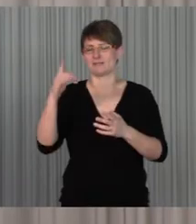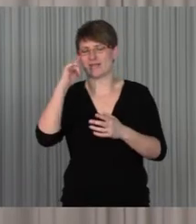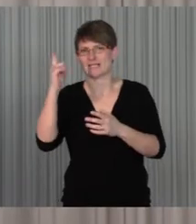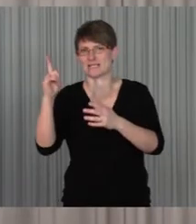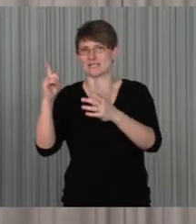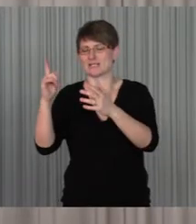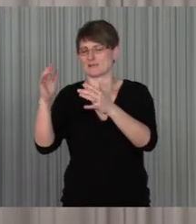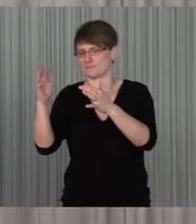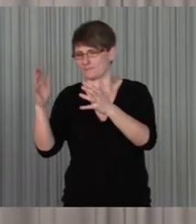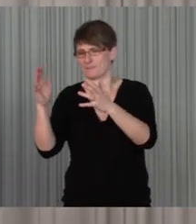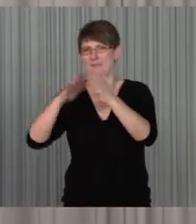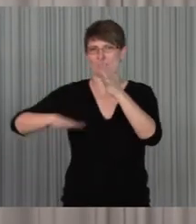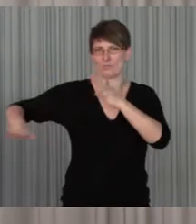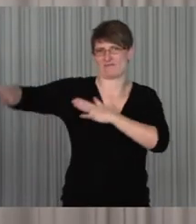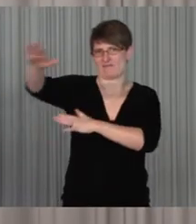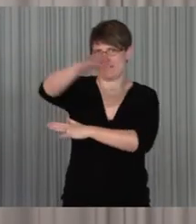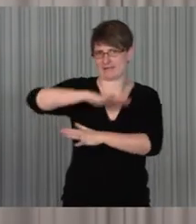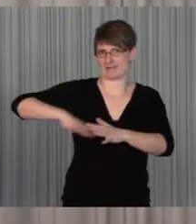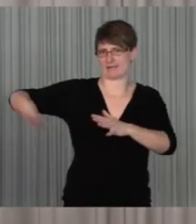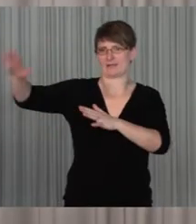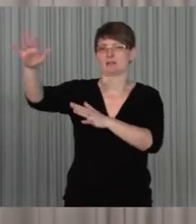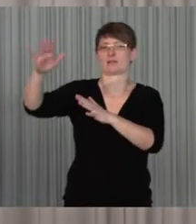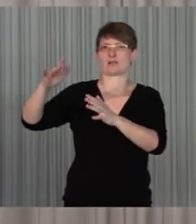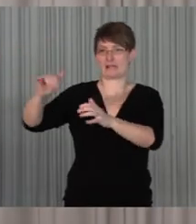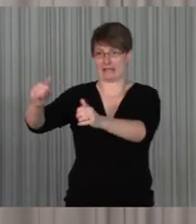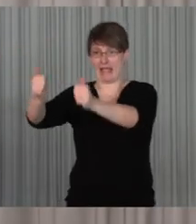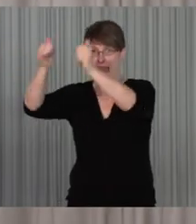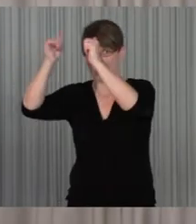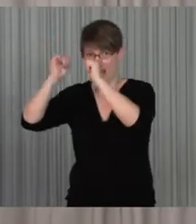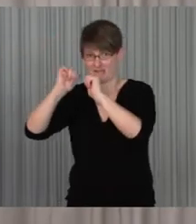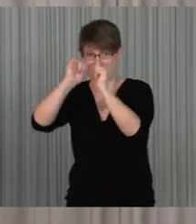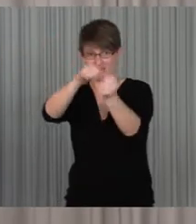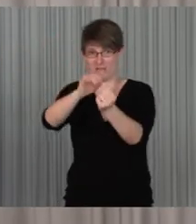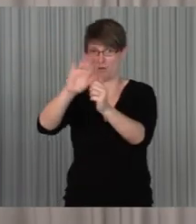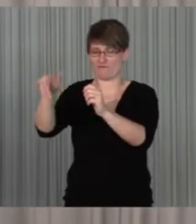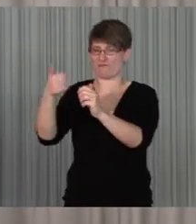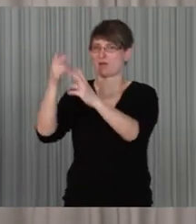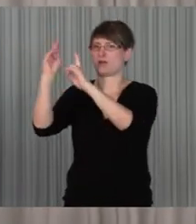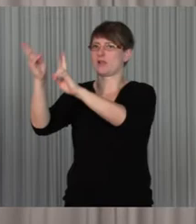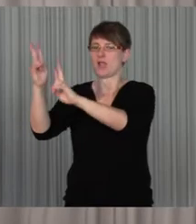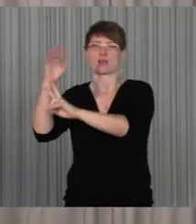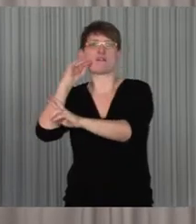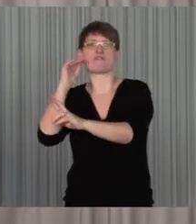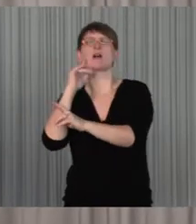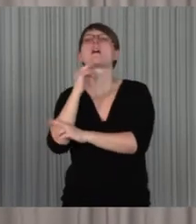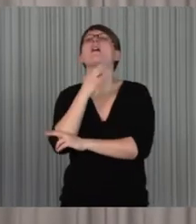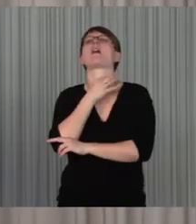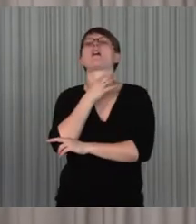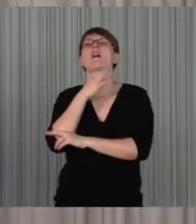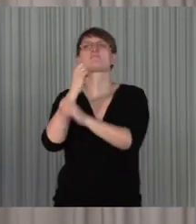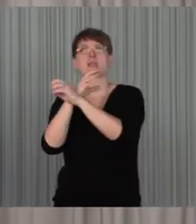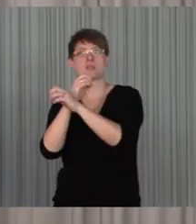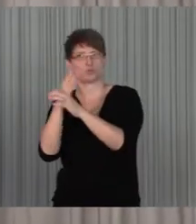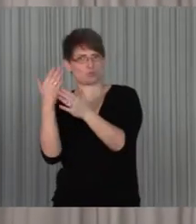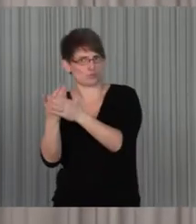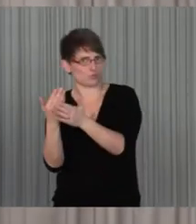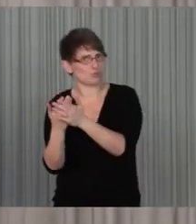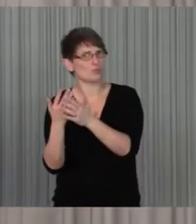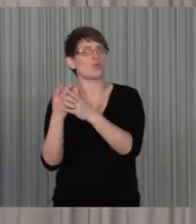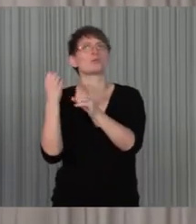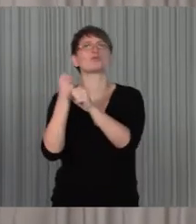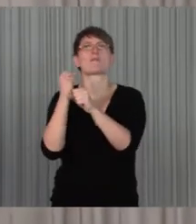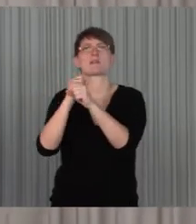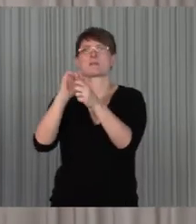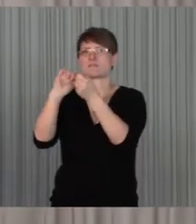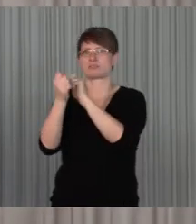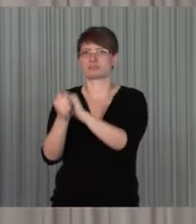in einem Umfeld, in dem sozusagen geholfen wird und die Lehrer erfahren, was man mit Medien machen kann. sozusagen